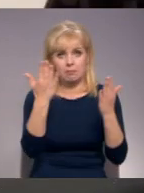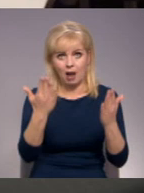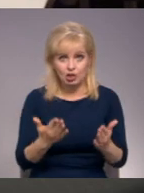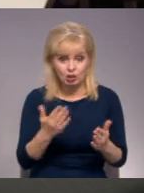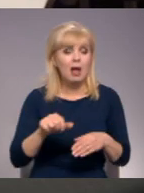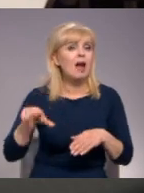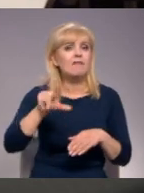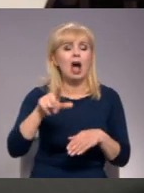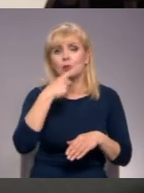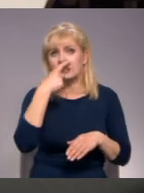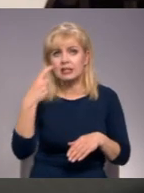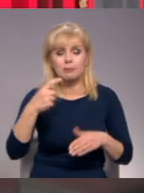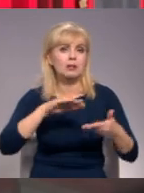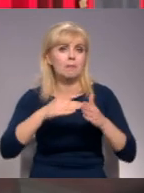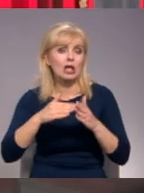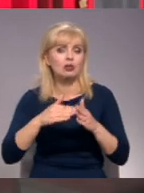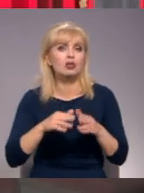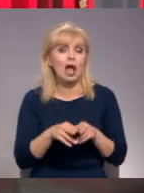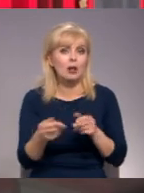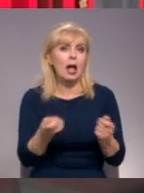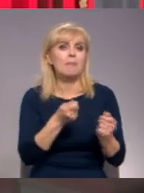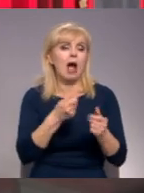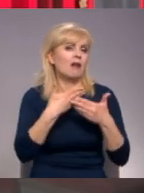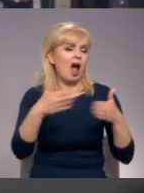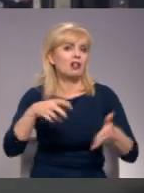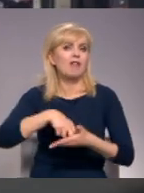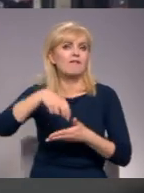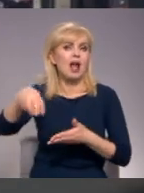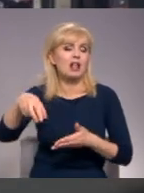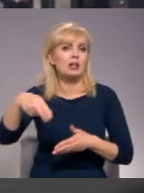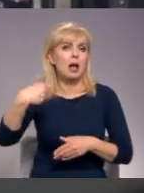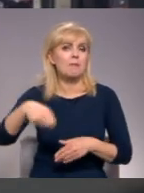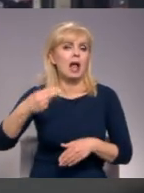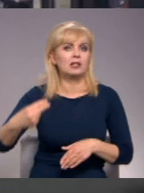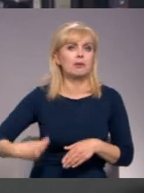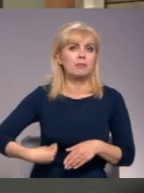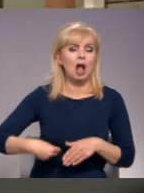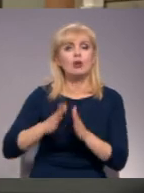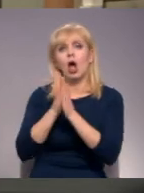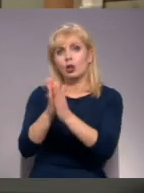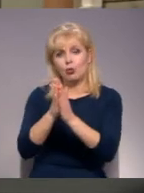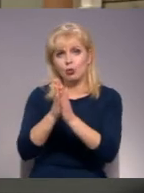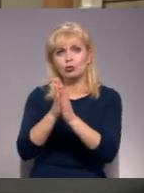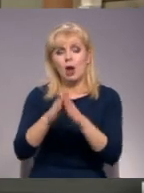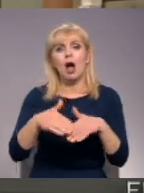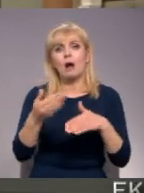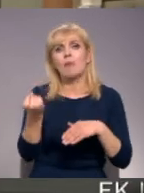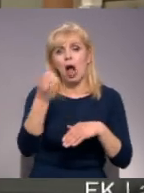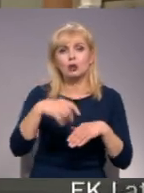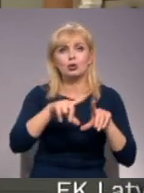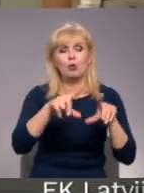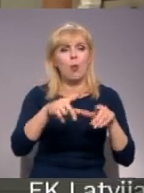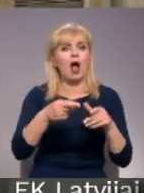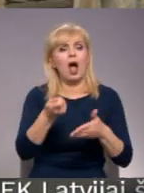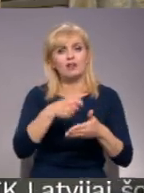Vairāku simtu pilsētu mēri atklātā vēstulē Francijas prezidentam Emanuels Makronam lūguši atlik bērnu dārzu un skolu